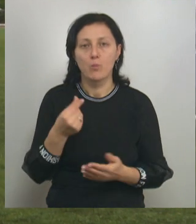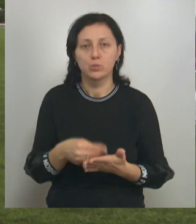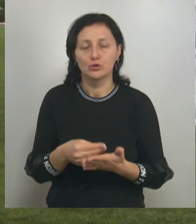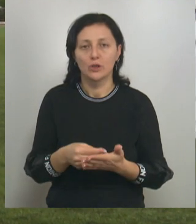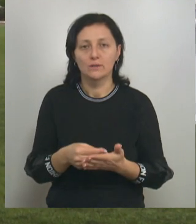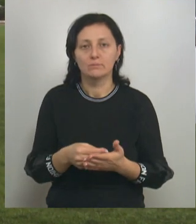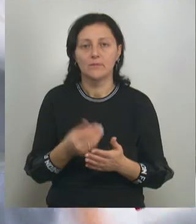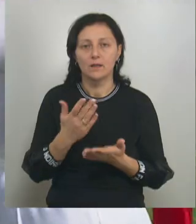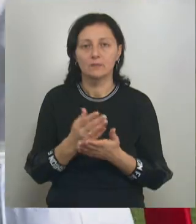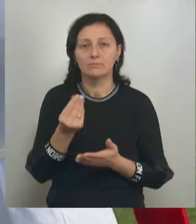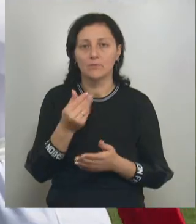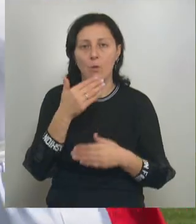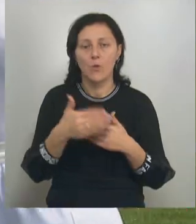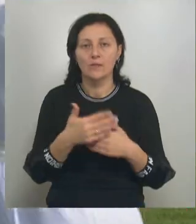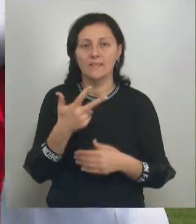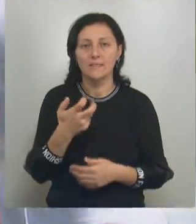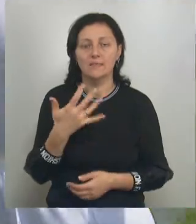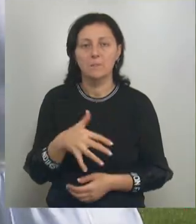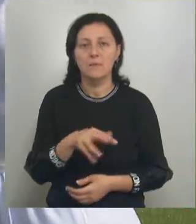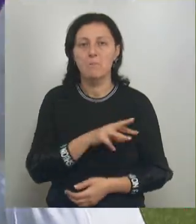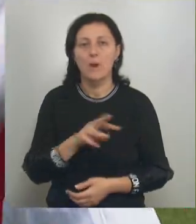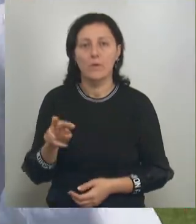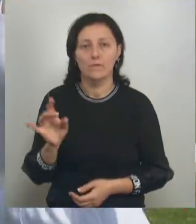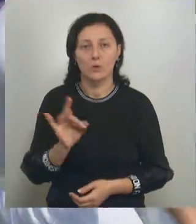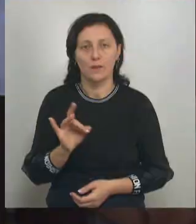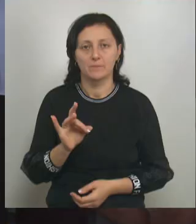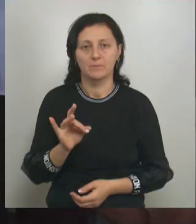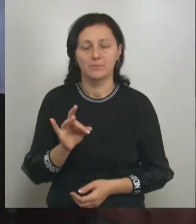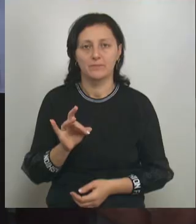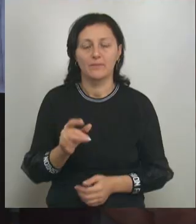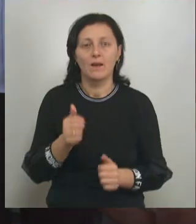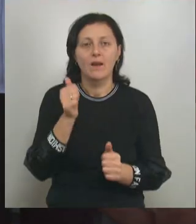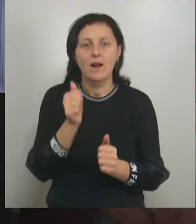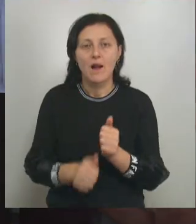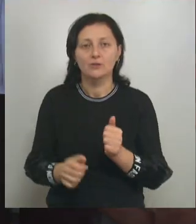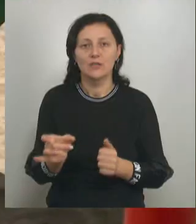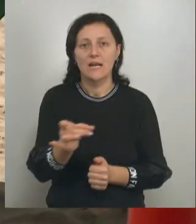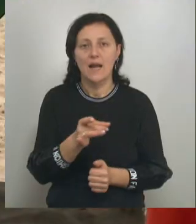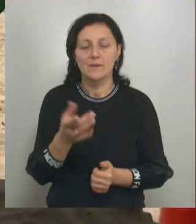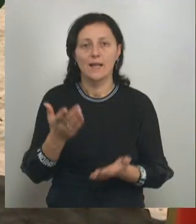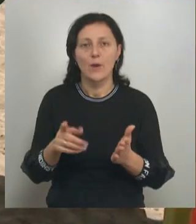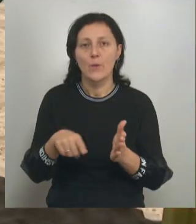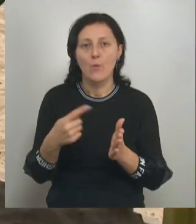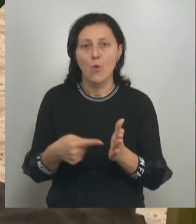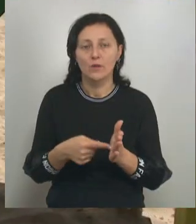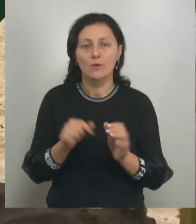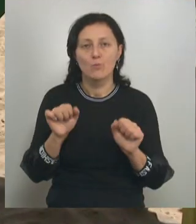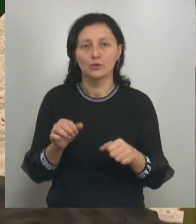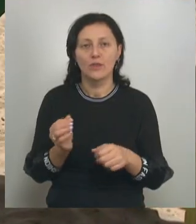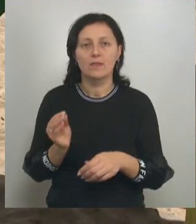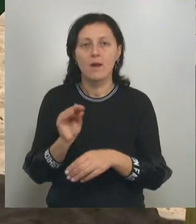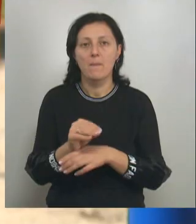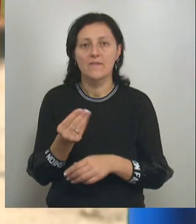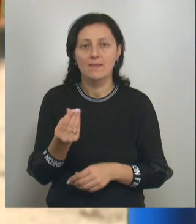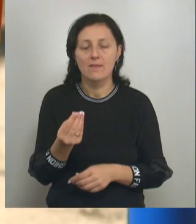предусмотрена субсидия в 350 миллионов рублей. При этом каждый район или городской округ может добавить средства